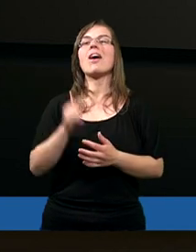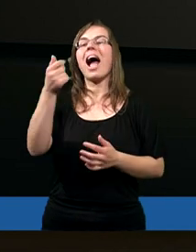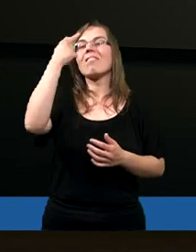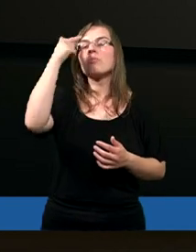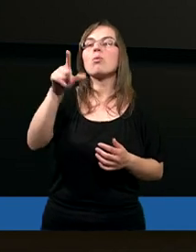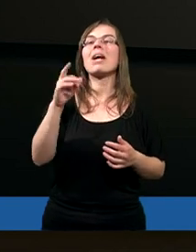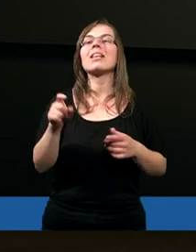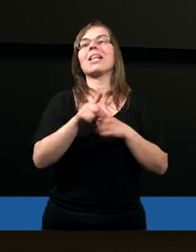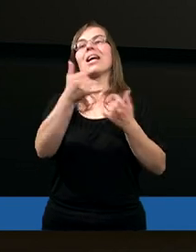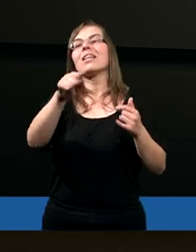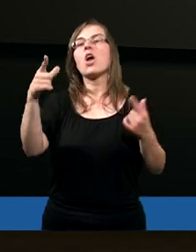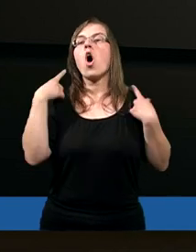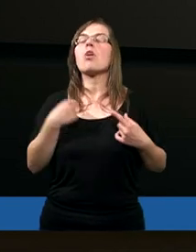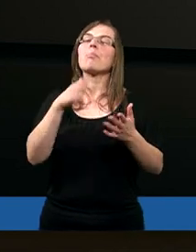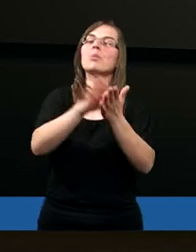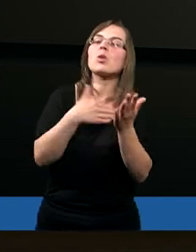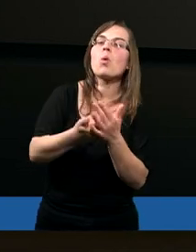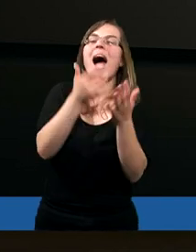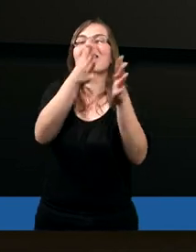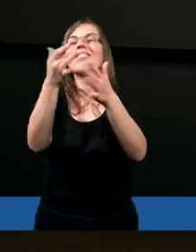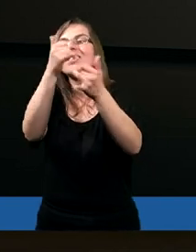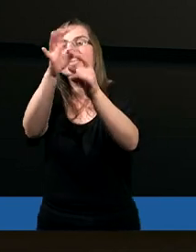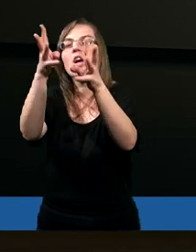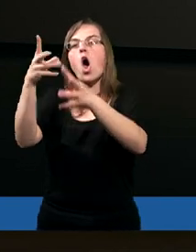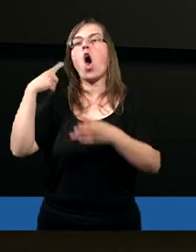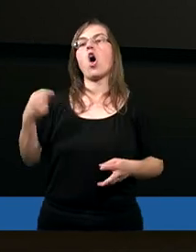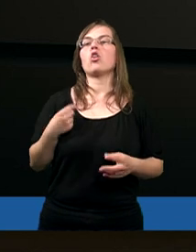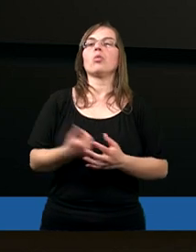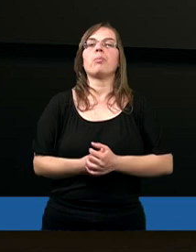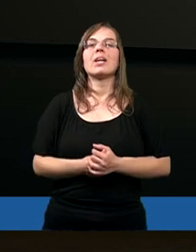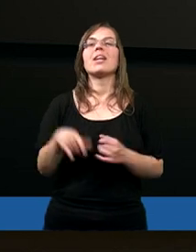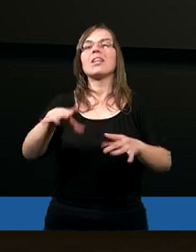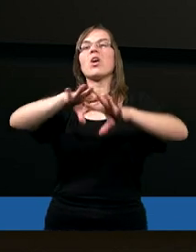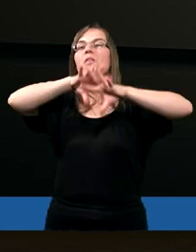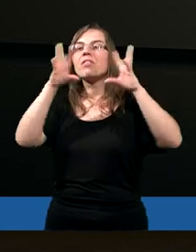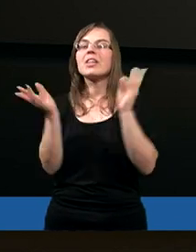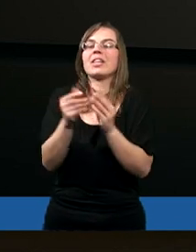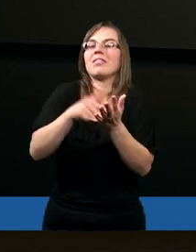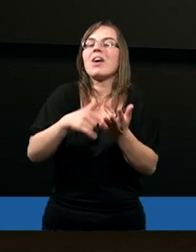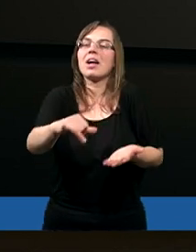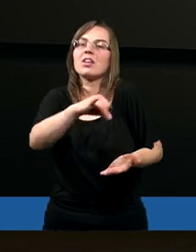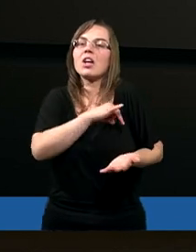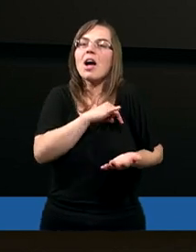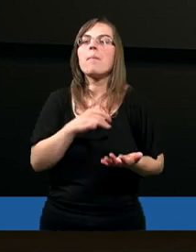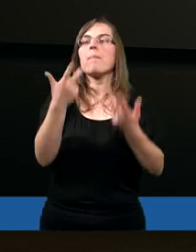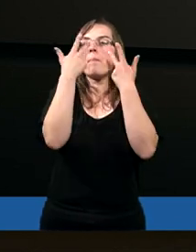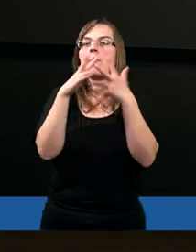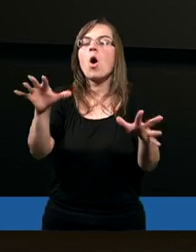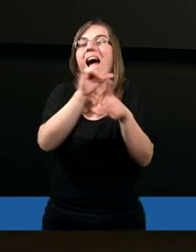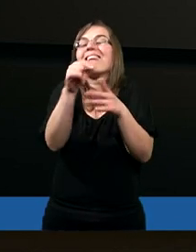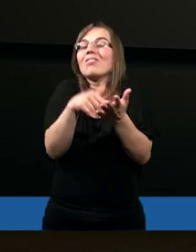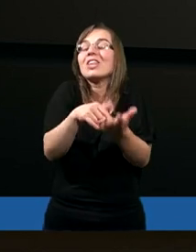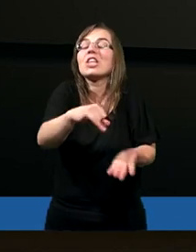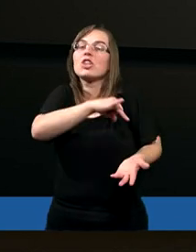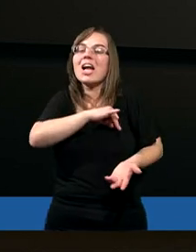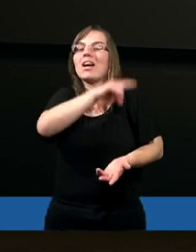wspomniała, że właśnie te przykłady, prawda, gdzie pokazane jest przede wszystkim grzechy, pokazane